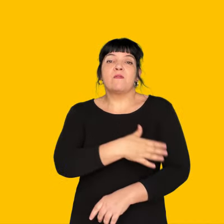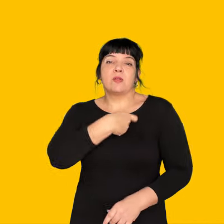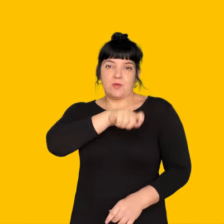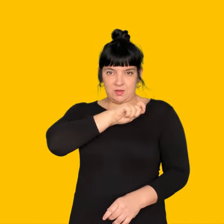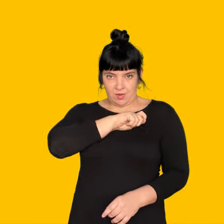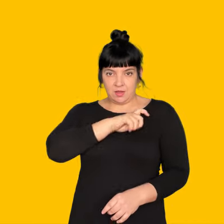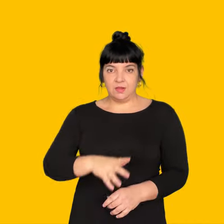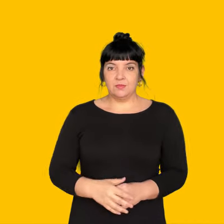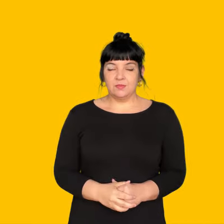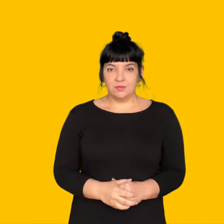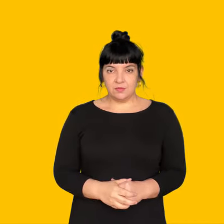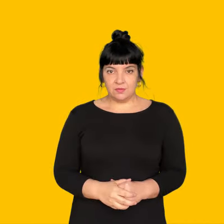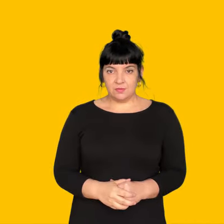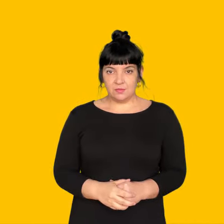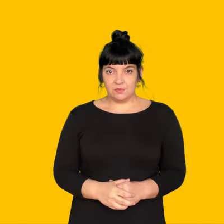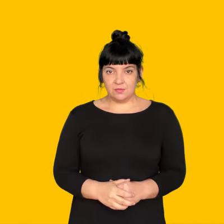Ministeri de Sanitat, Govern d'Espanya.